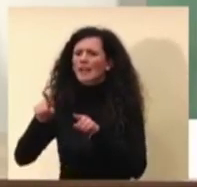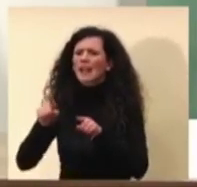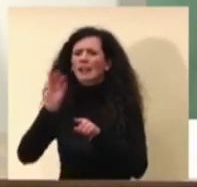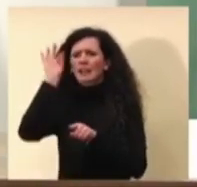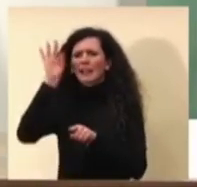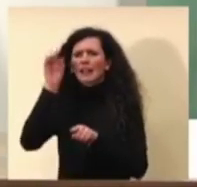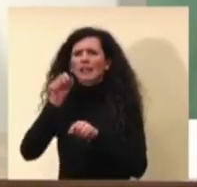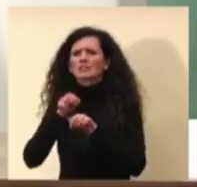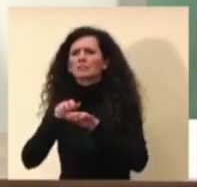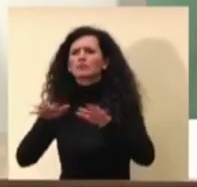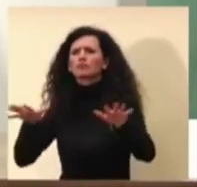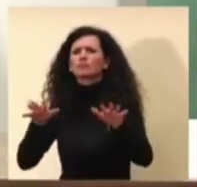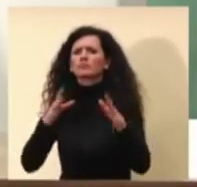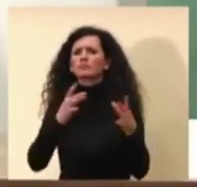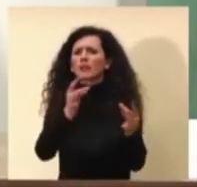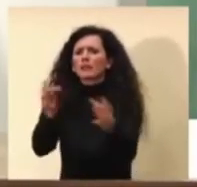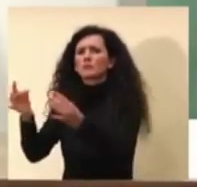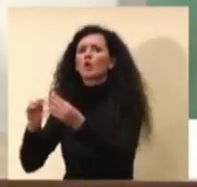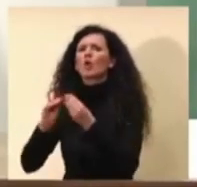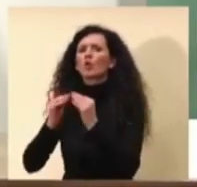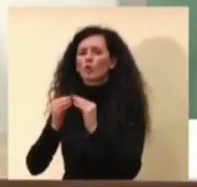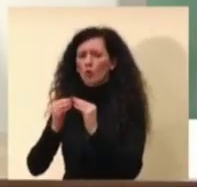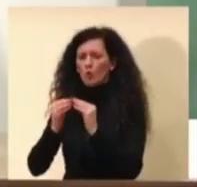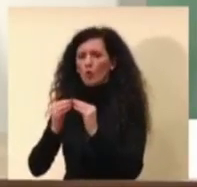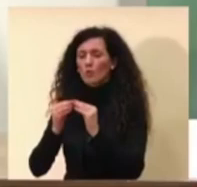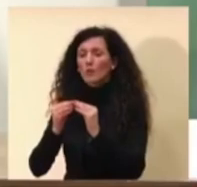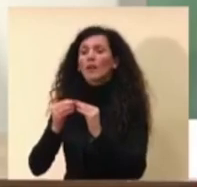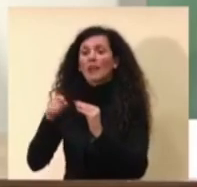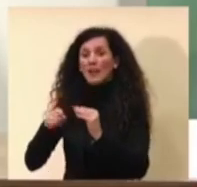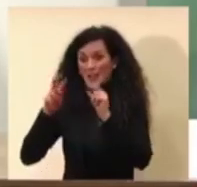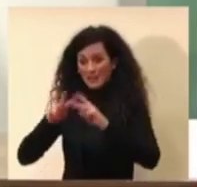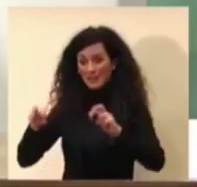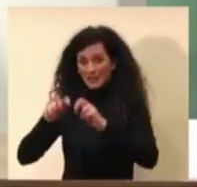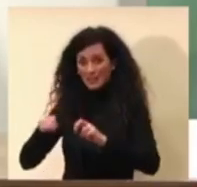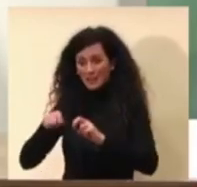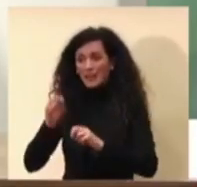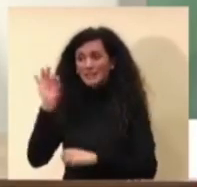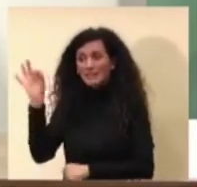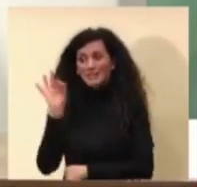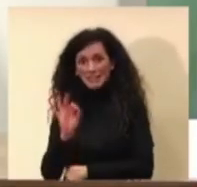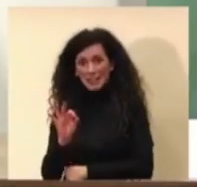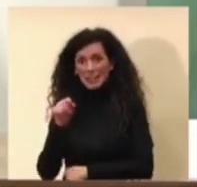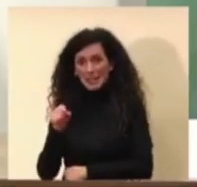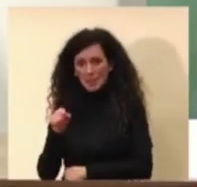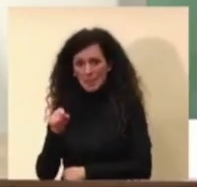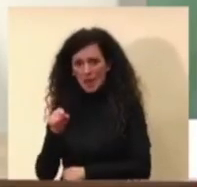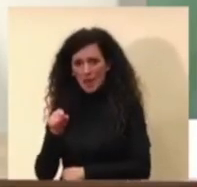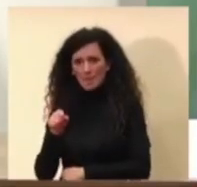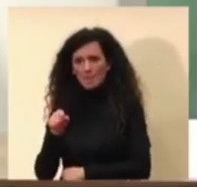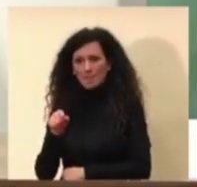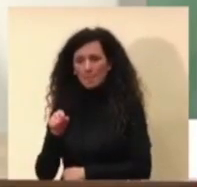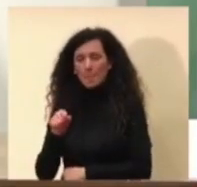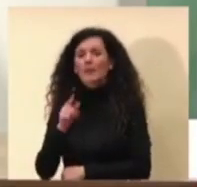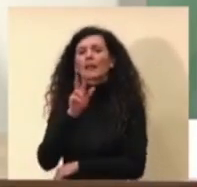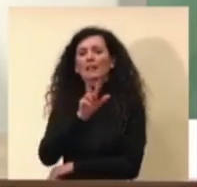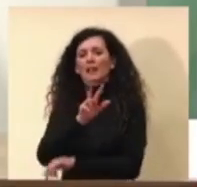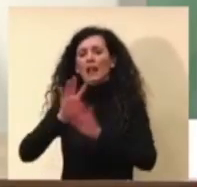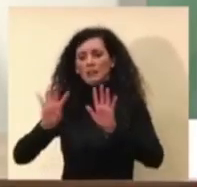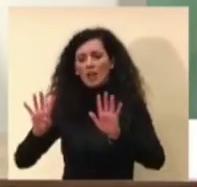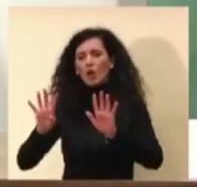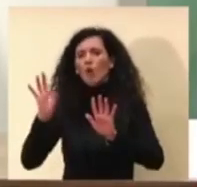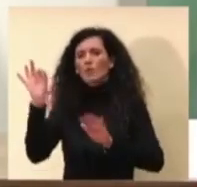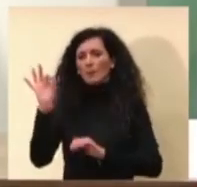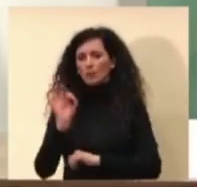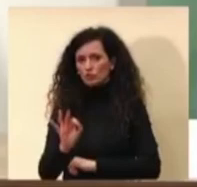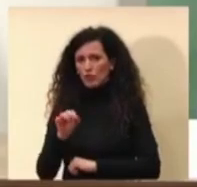il dato che ne è emerso è che la stima è nella migliore delle stime è il 39%